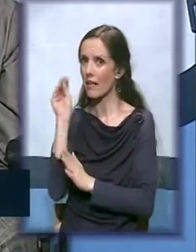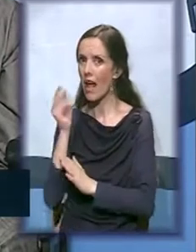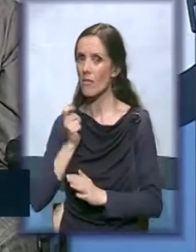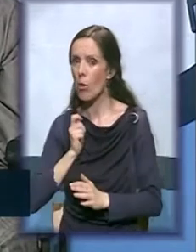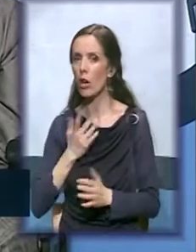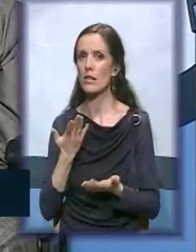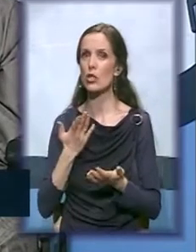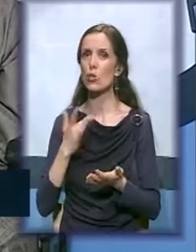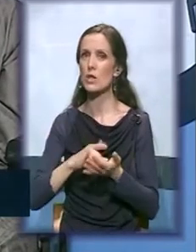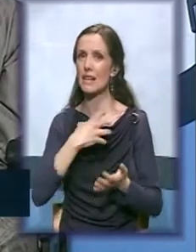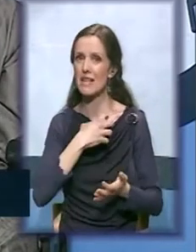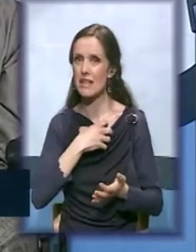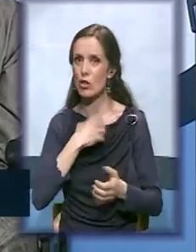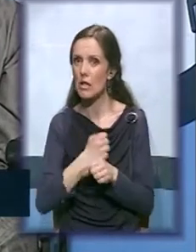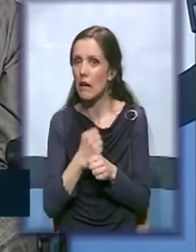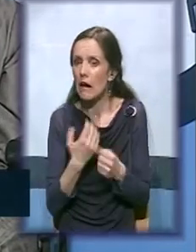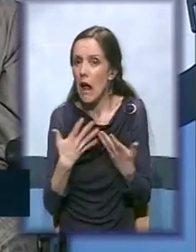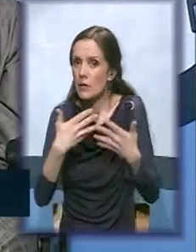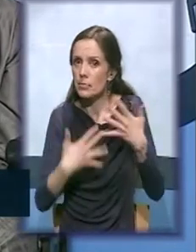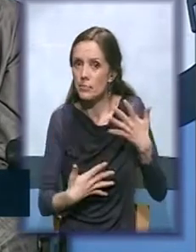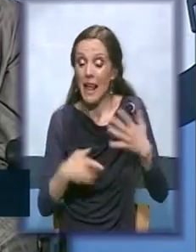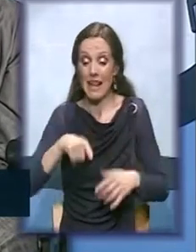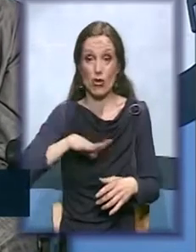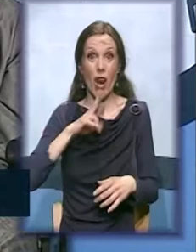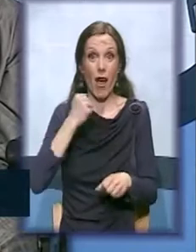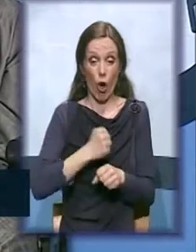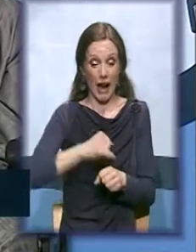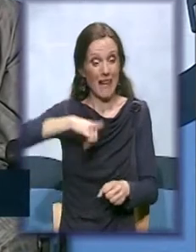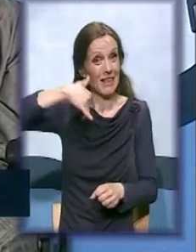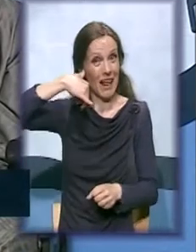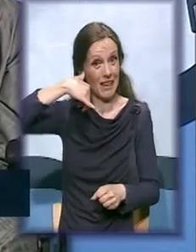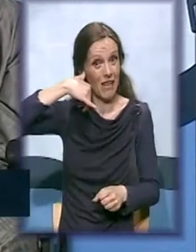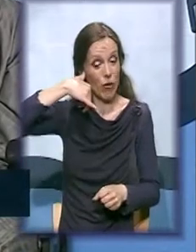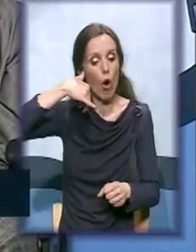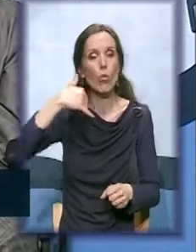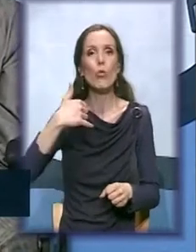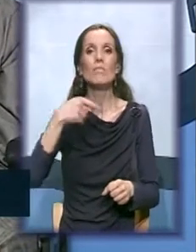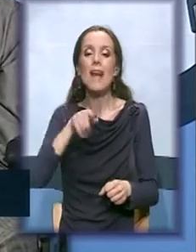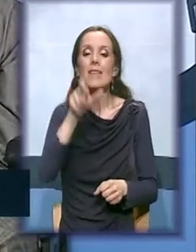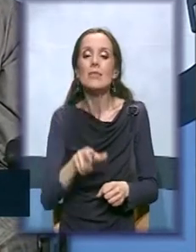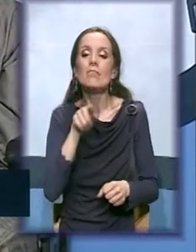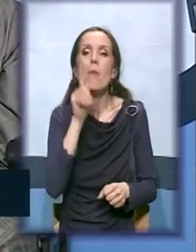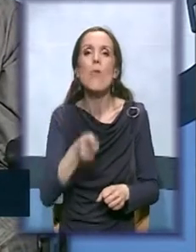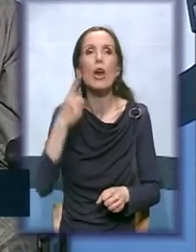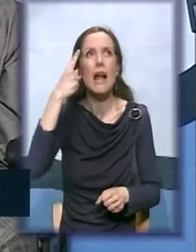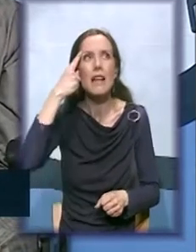koga? I ona to mora da zna. Ona mora prosto da zna te neke koreke koje su